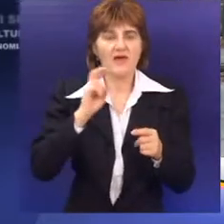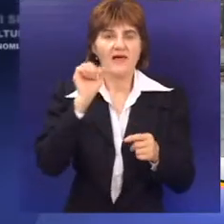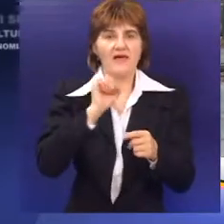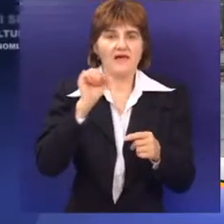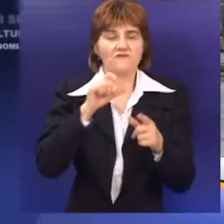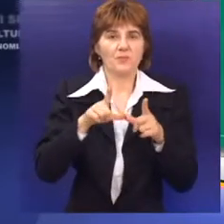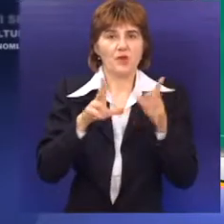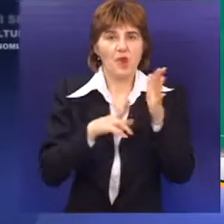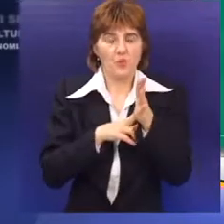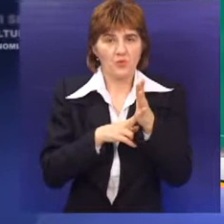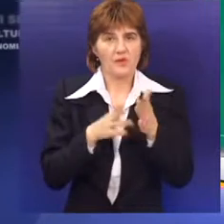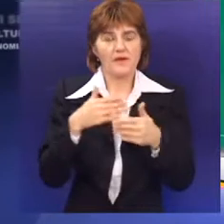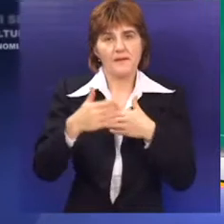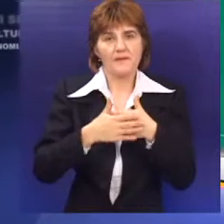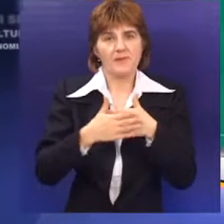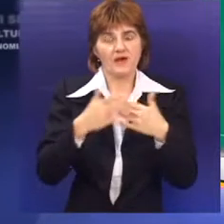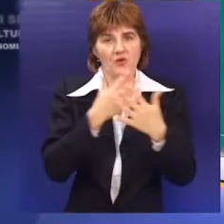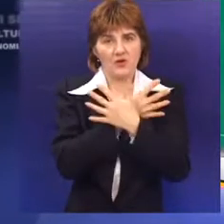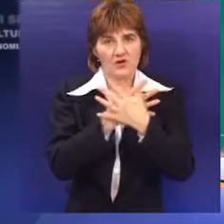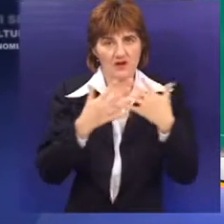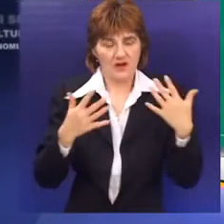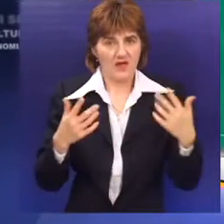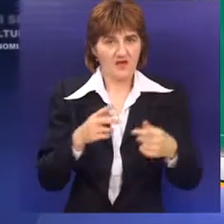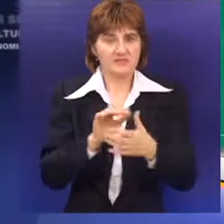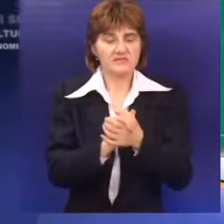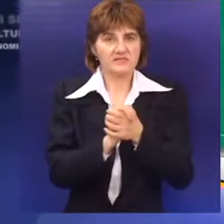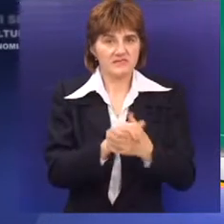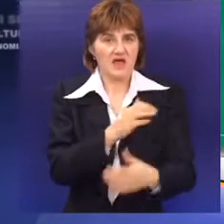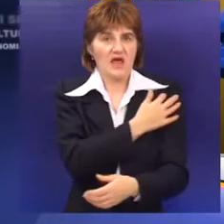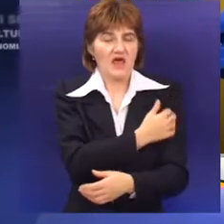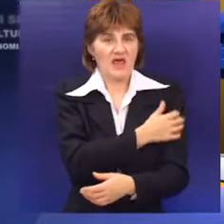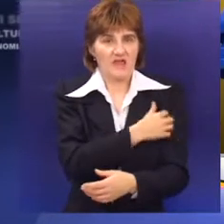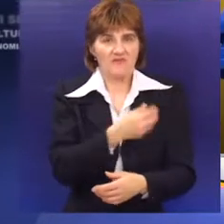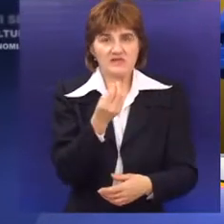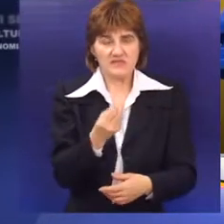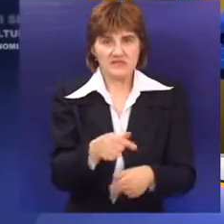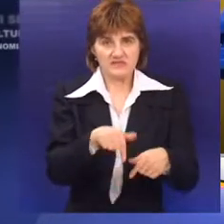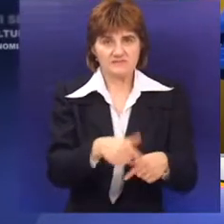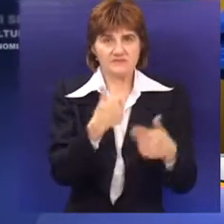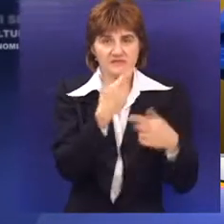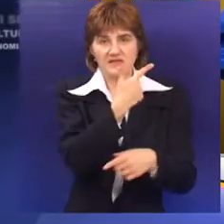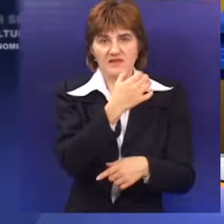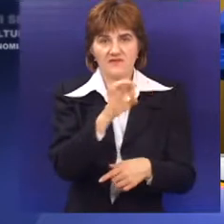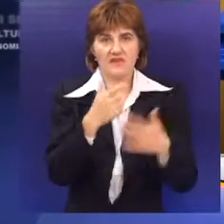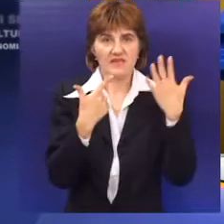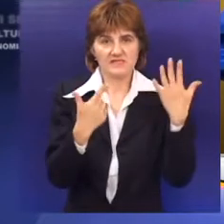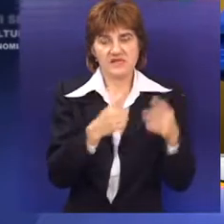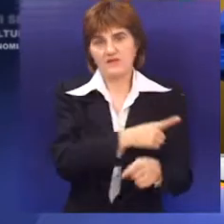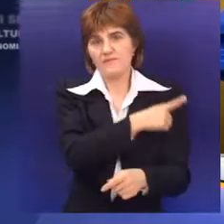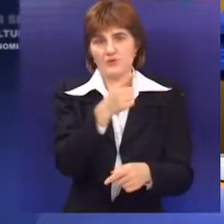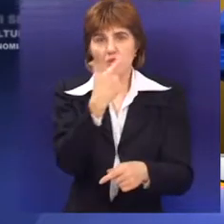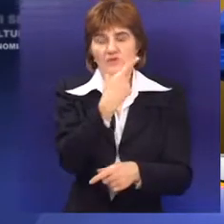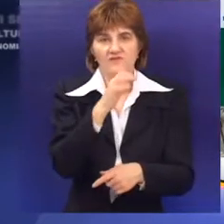Evropske unije u sklopu programa preko granične saradnje IPA Hrvatska Srbija 2007-2013. godina.